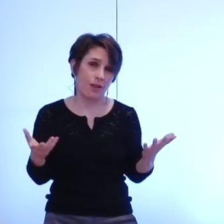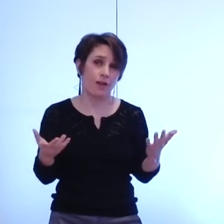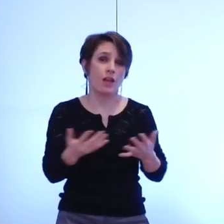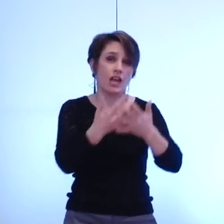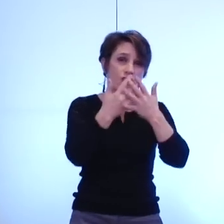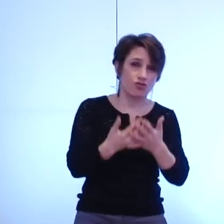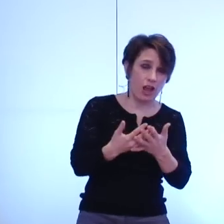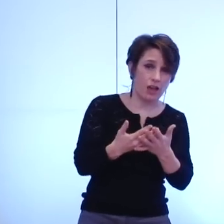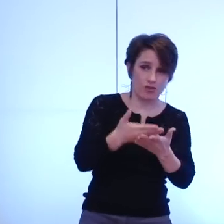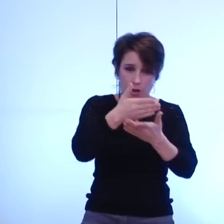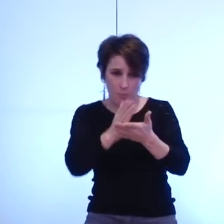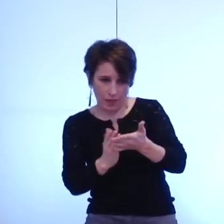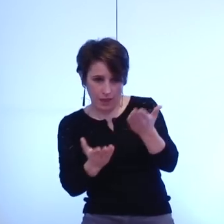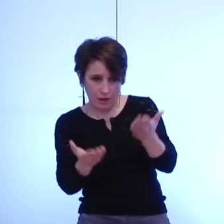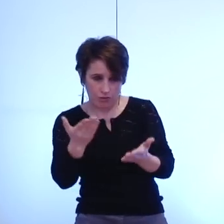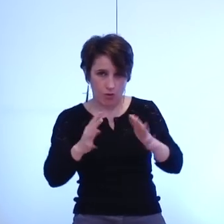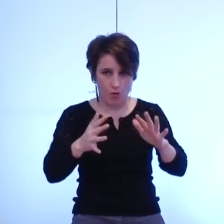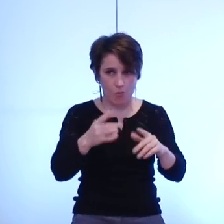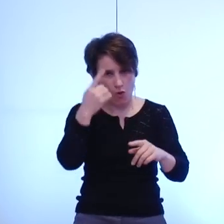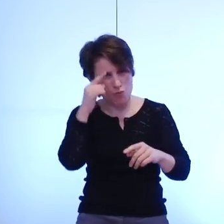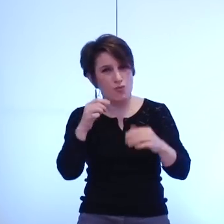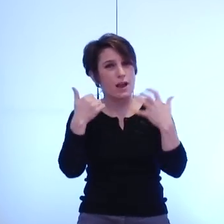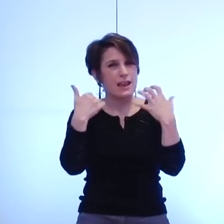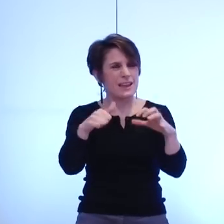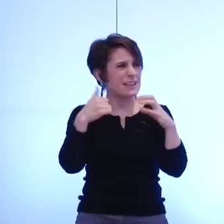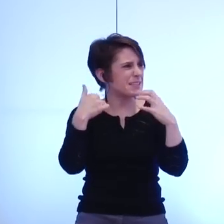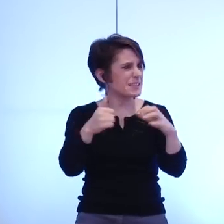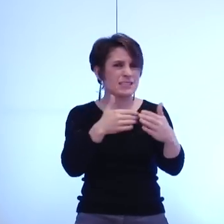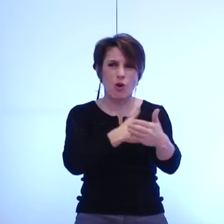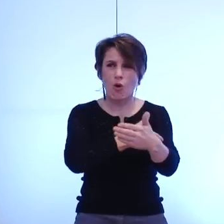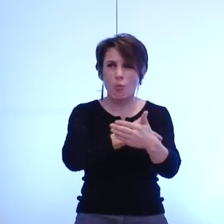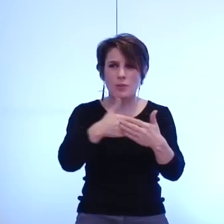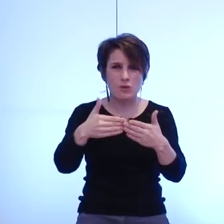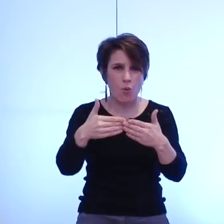des 600 et quelques millions d'emprunts